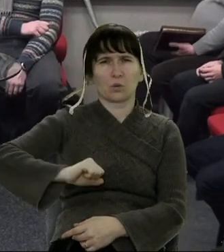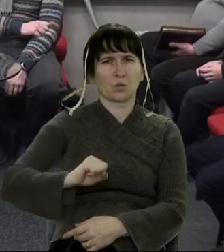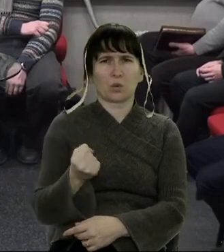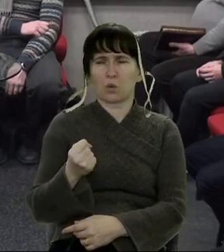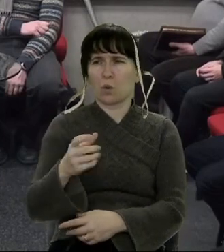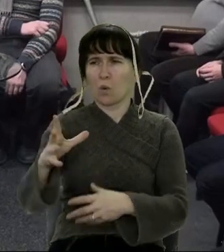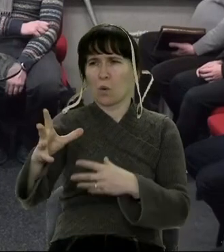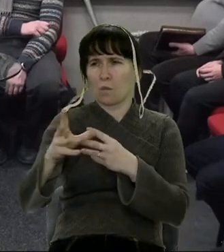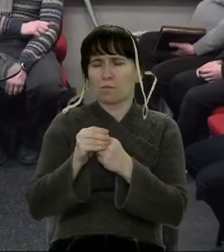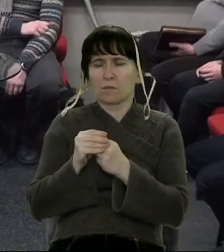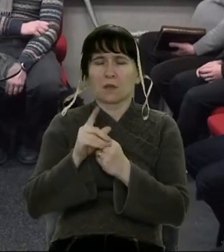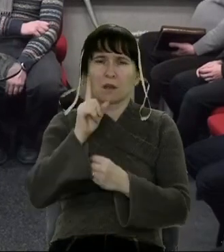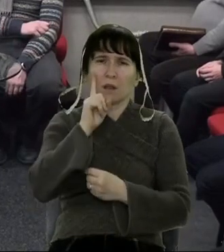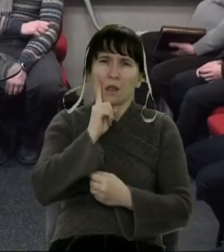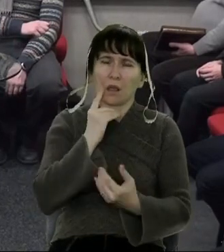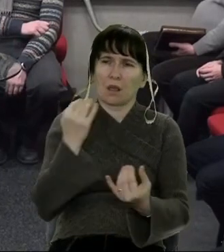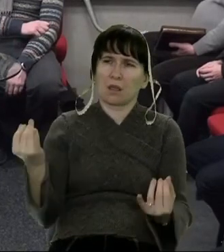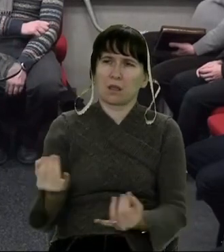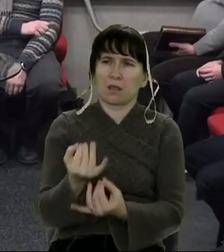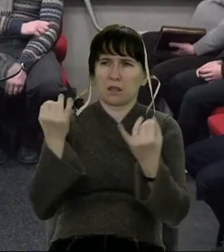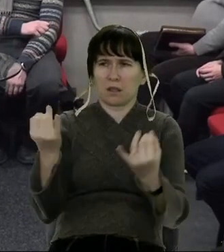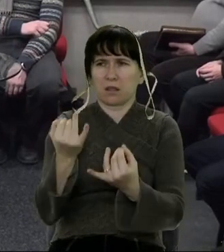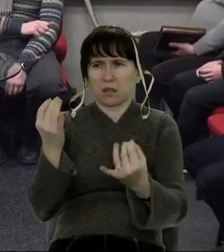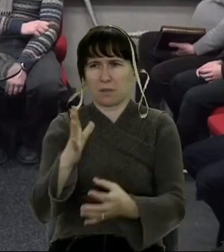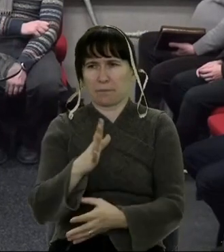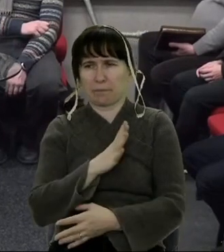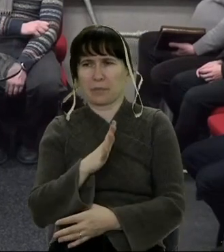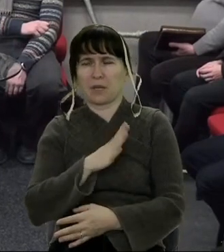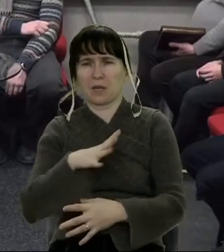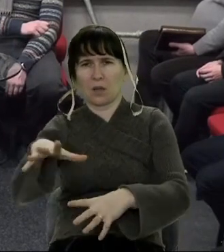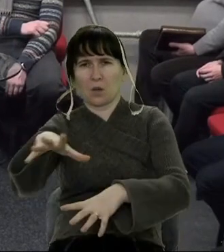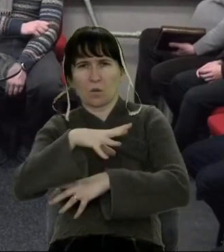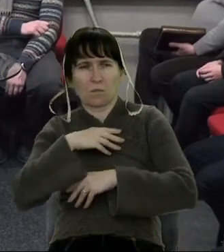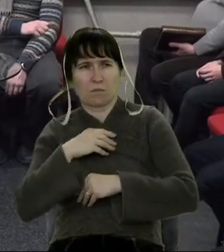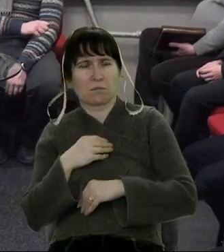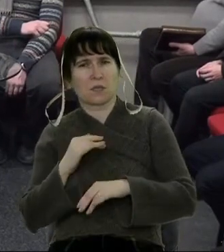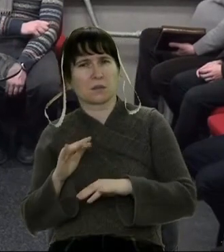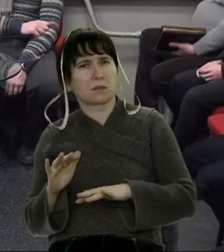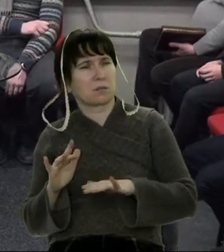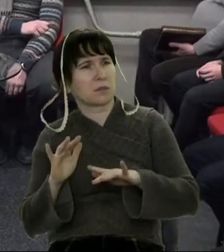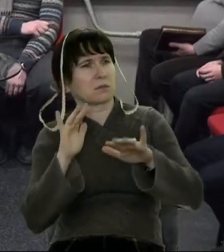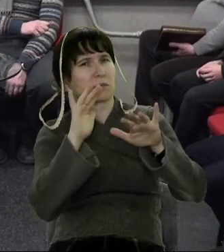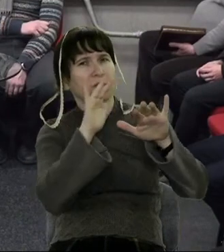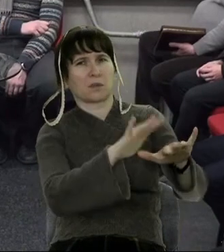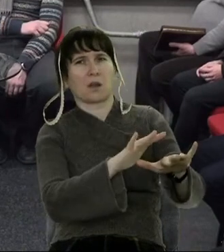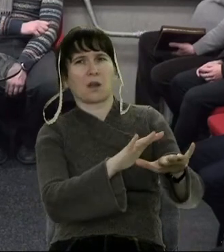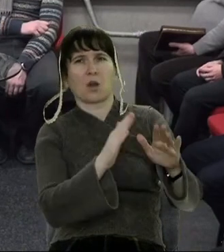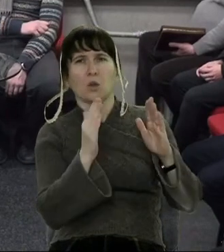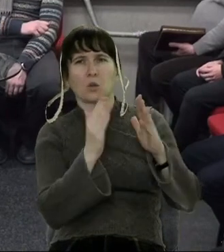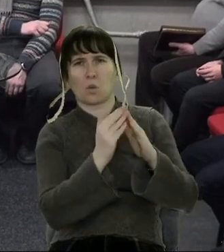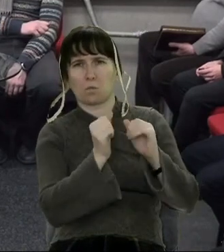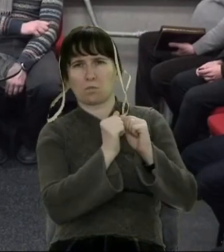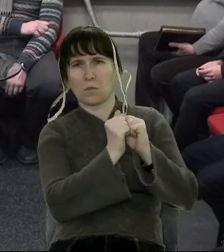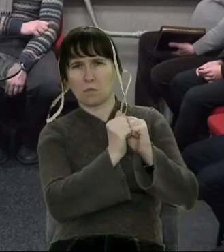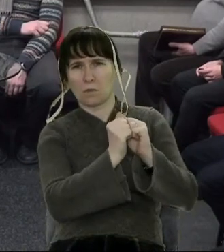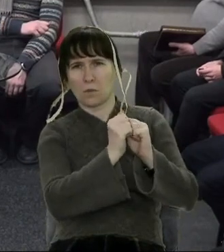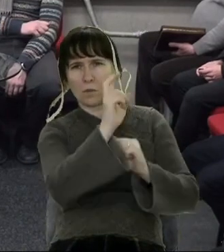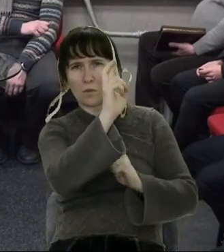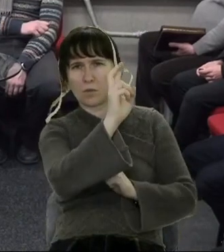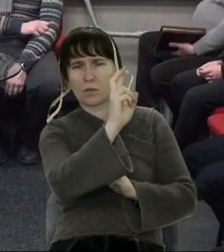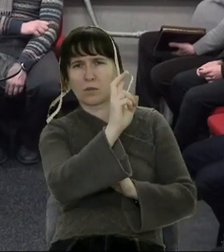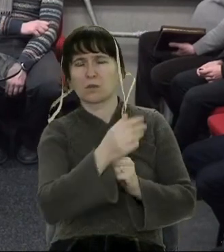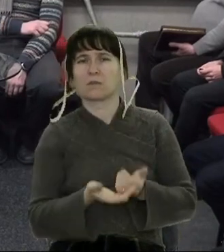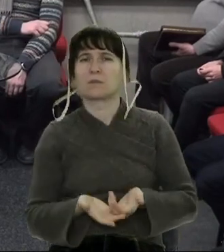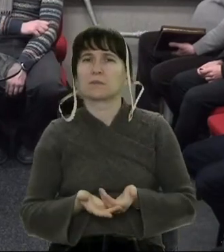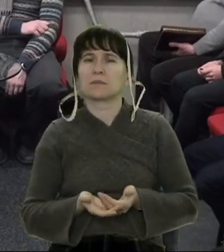насолоджувалися розмовами і разом з іншими ходили до Божого дому». І